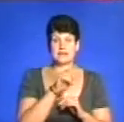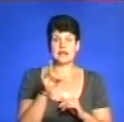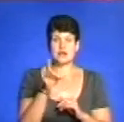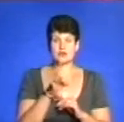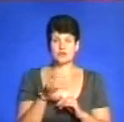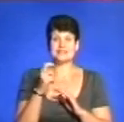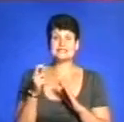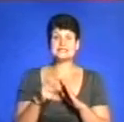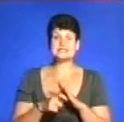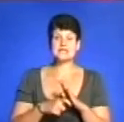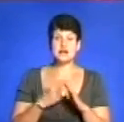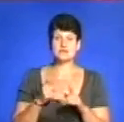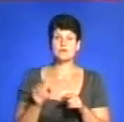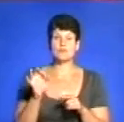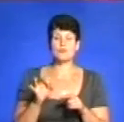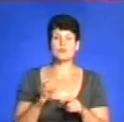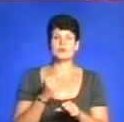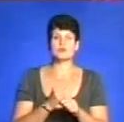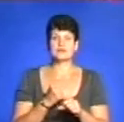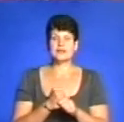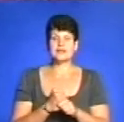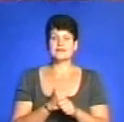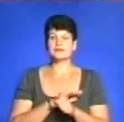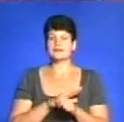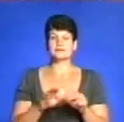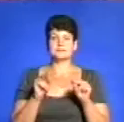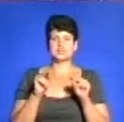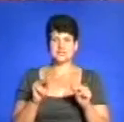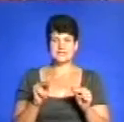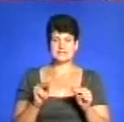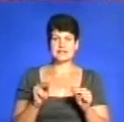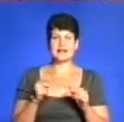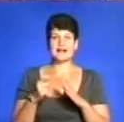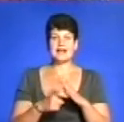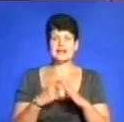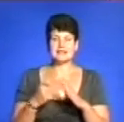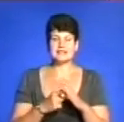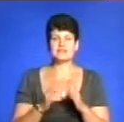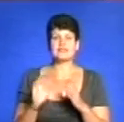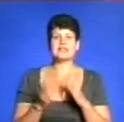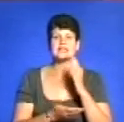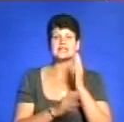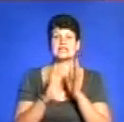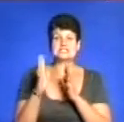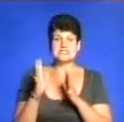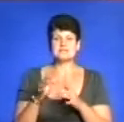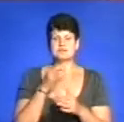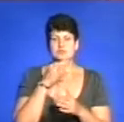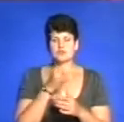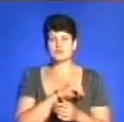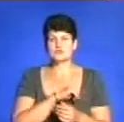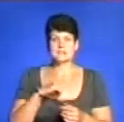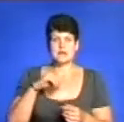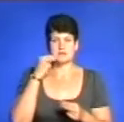зокрема дізнавшись про функціонування незаконних кар'єрів та вирубку лісів, вирішив, що найкраще впорається із закоренілими